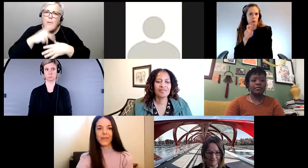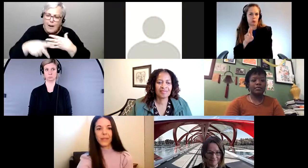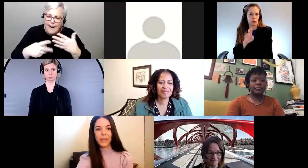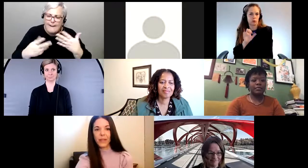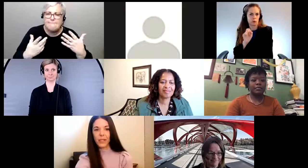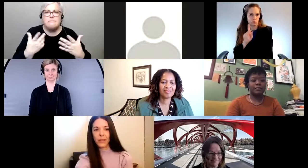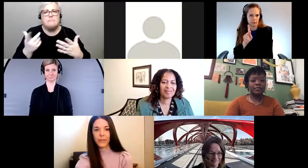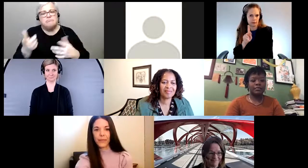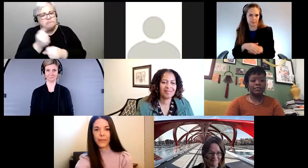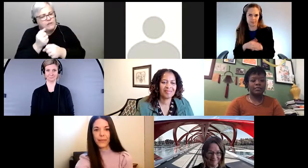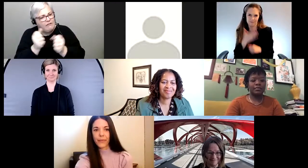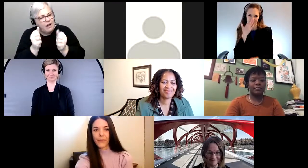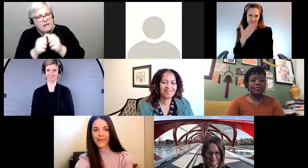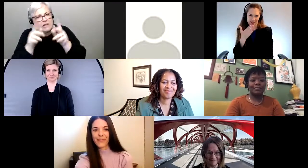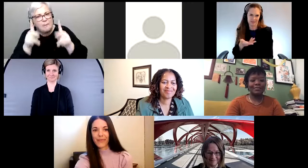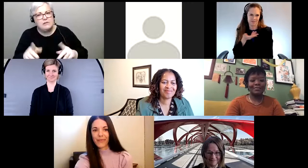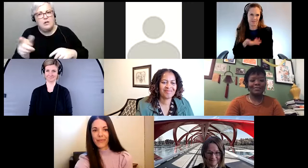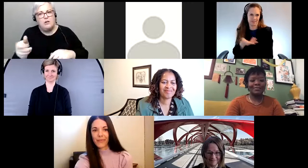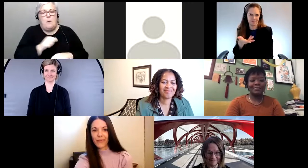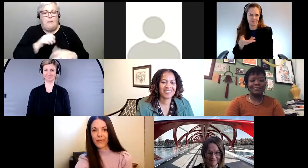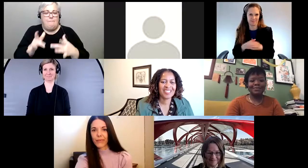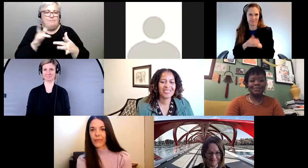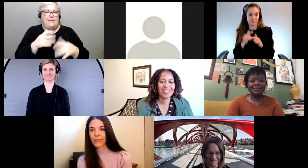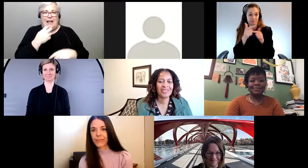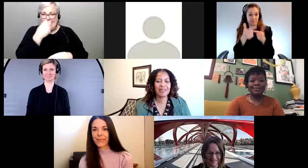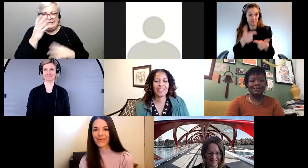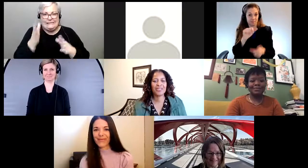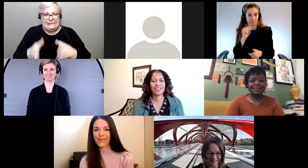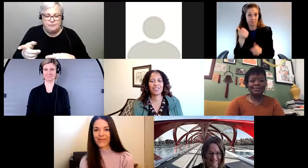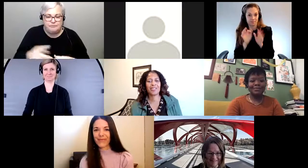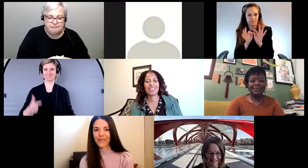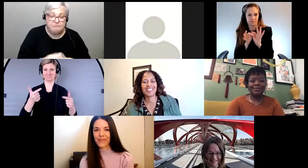travaille auprès des personnes à risque. Je suis ravie d'être ici.